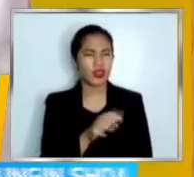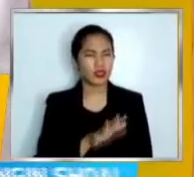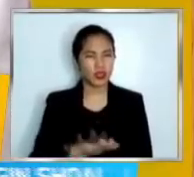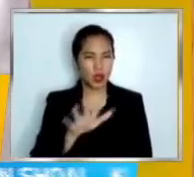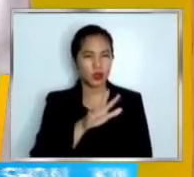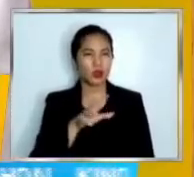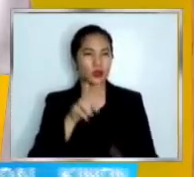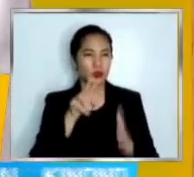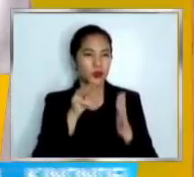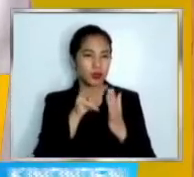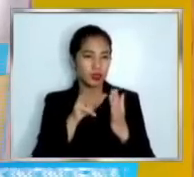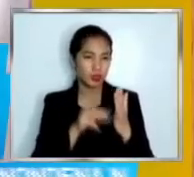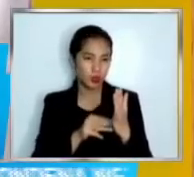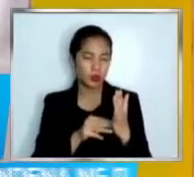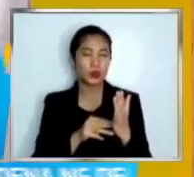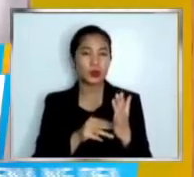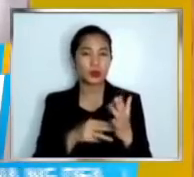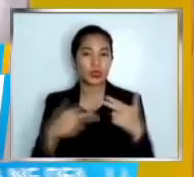mga healthcare workers sama ho ba?